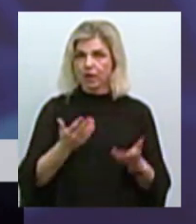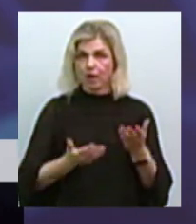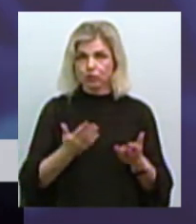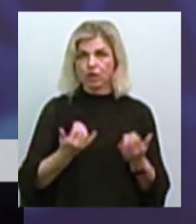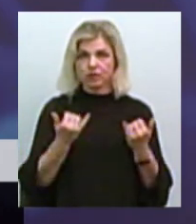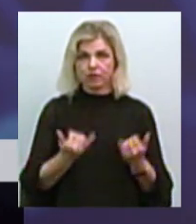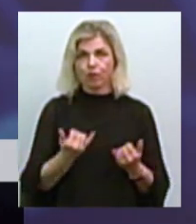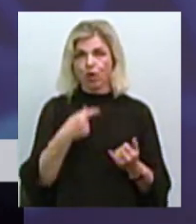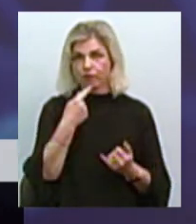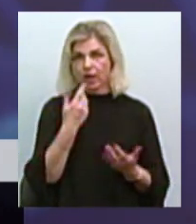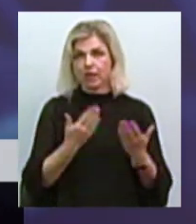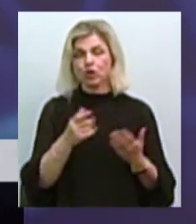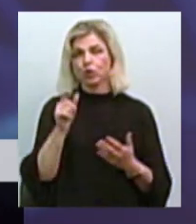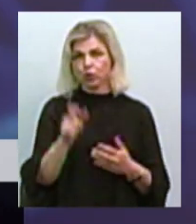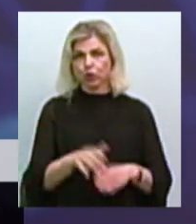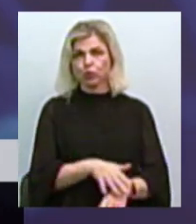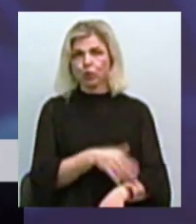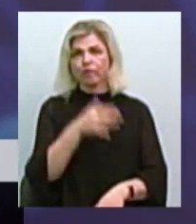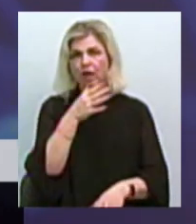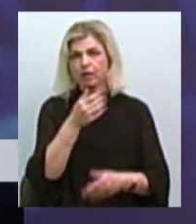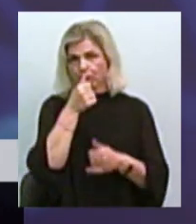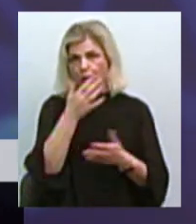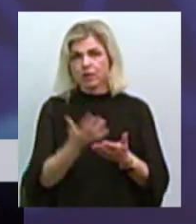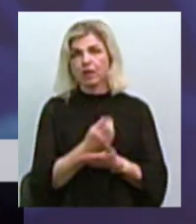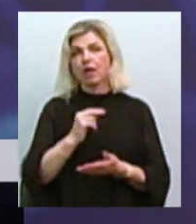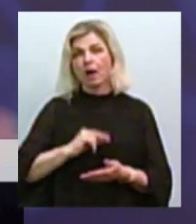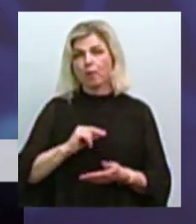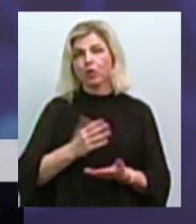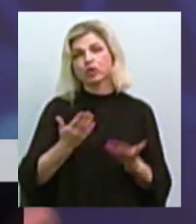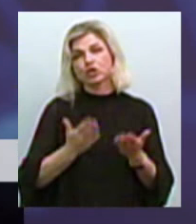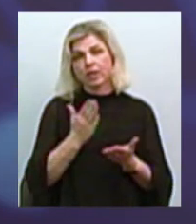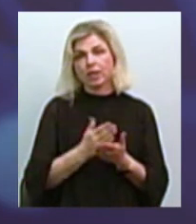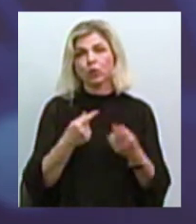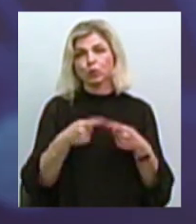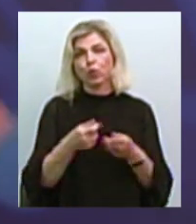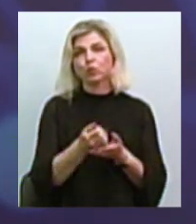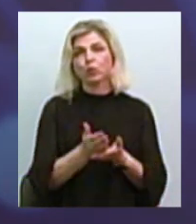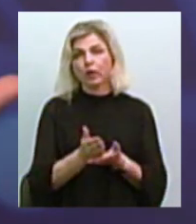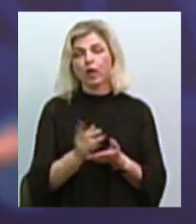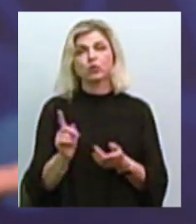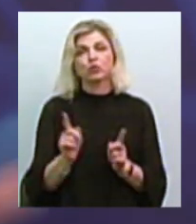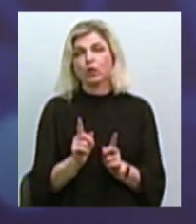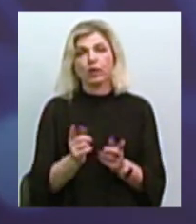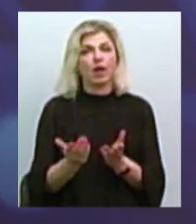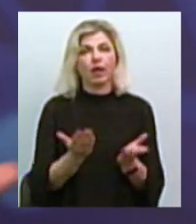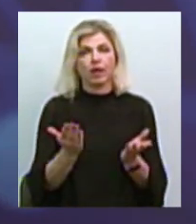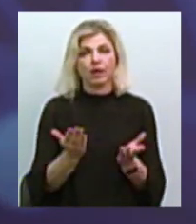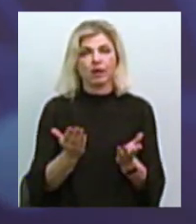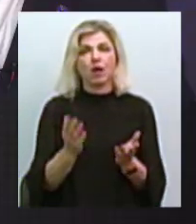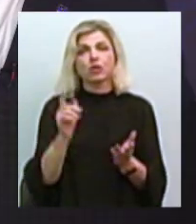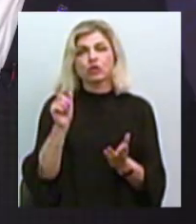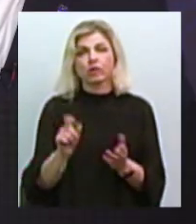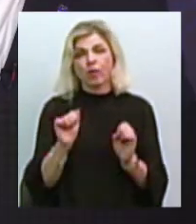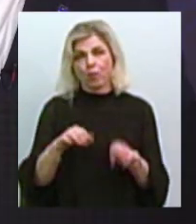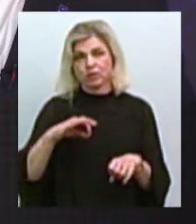сьогодні говорили, якщо людина довгий час не може знайти роботи, чи є якісь інші послуги, які він може